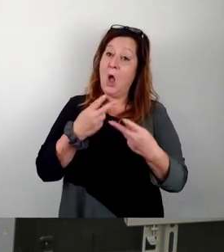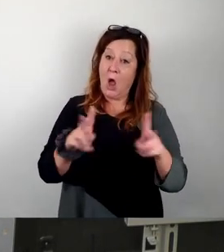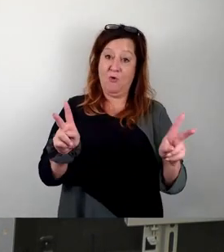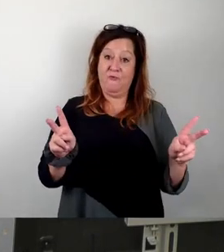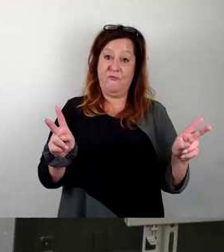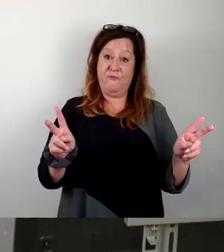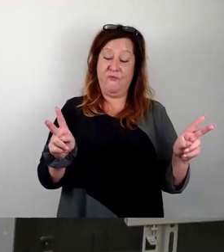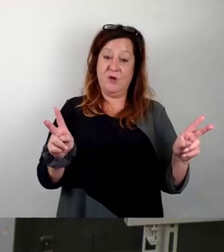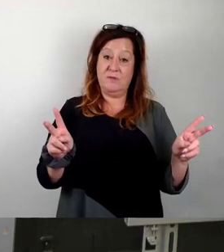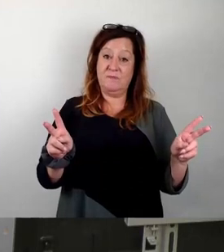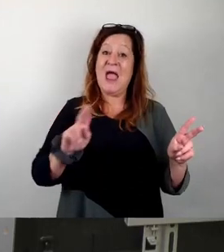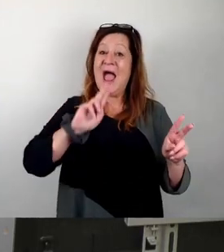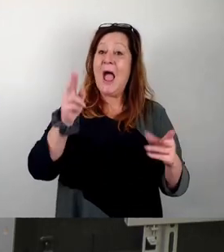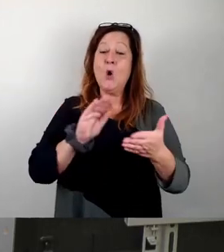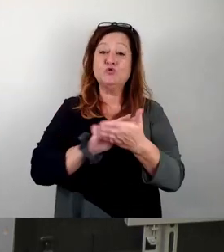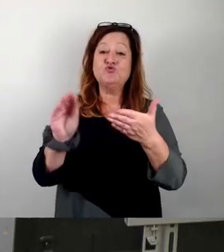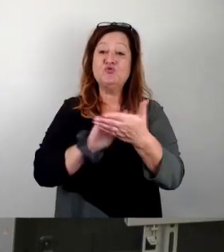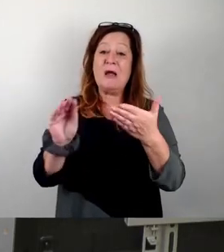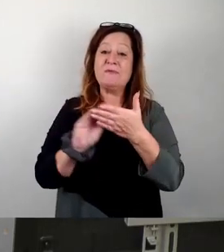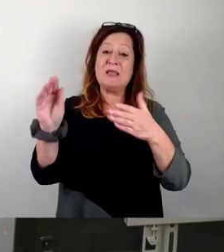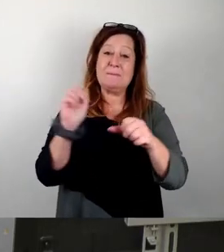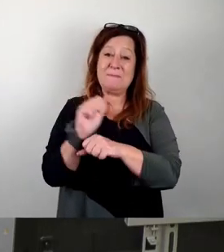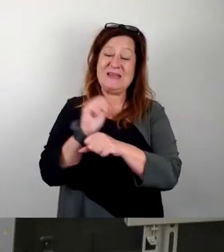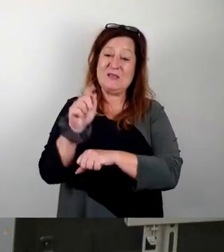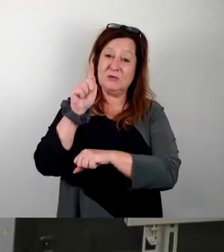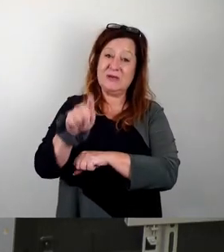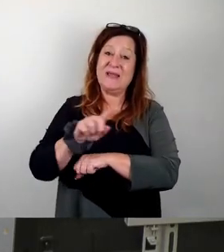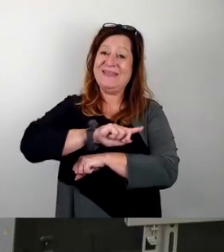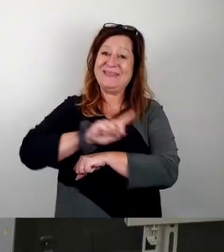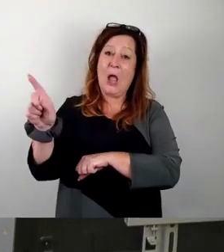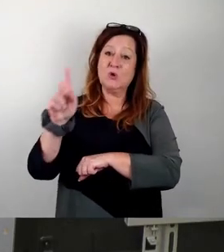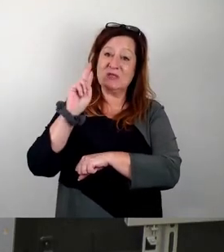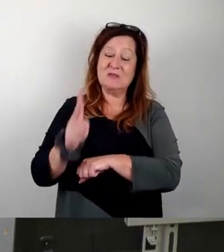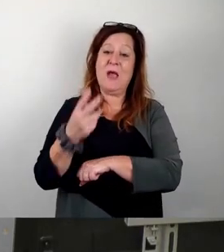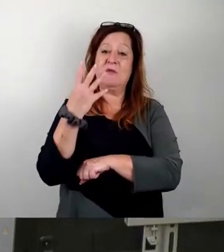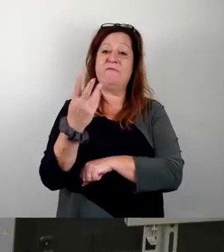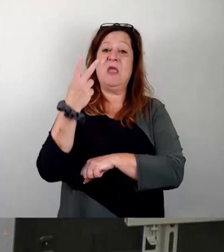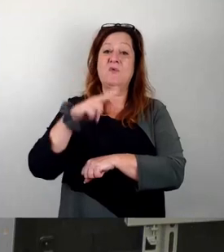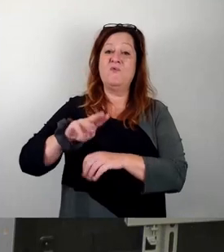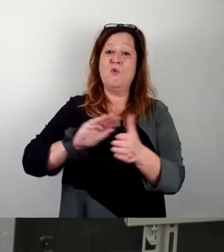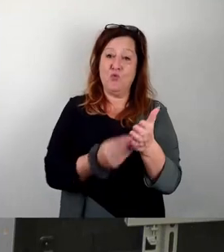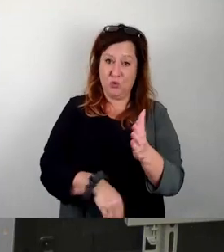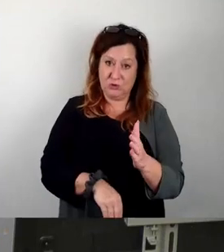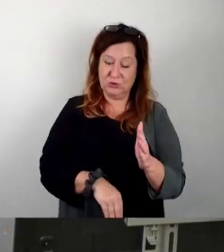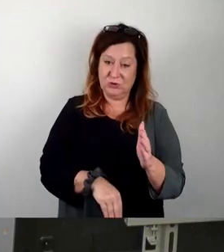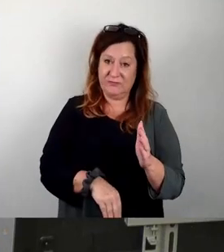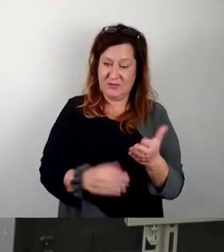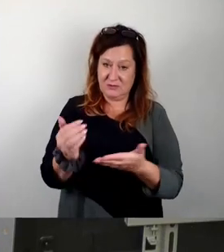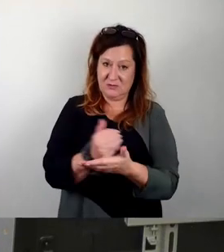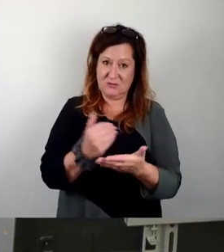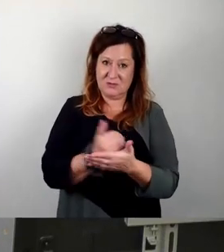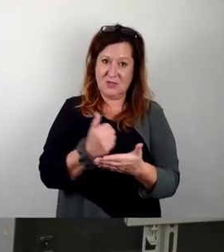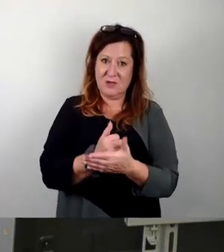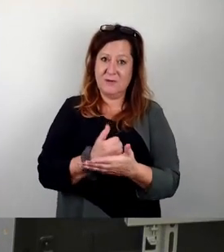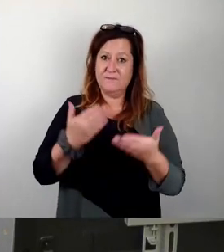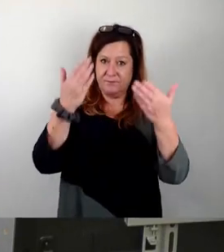dazu sogar eine schriftliche Petition, bei dieser wurden 1.254 Unterschriften der Besucher gesammelt und diese an unseren